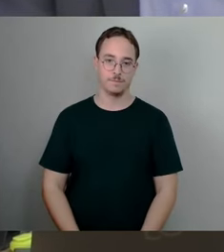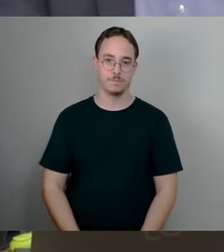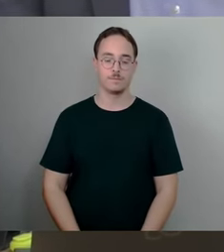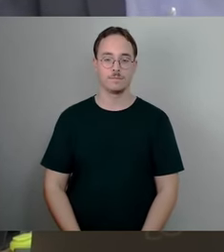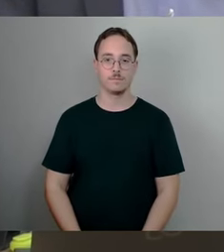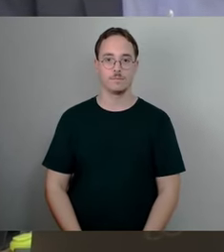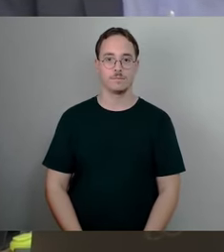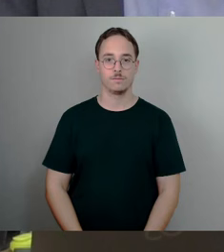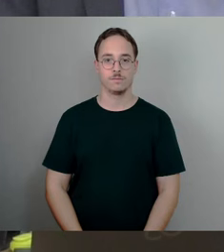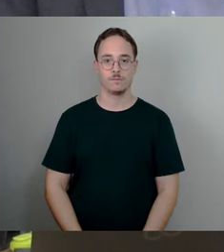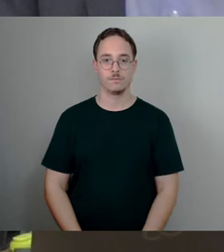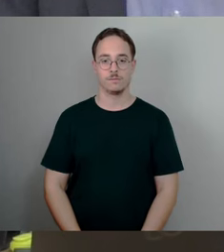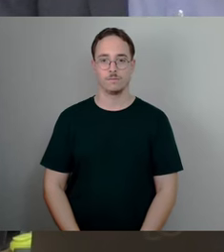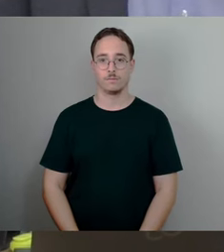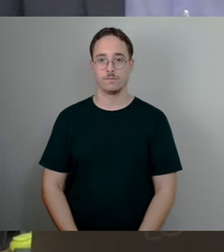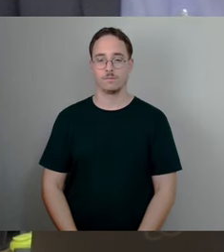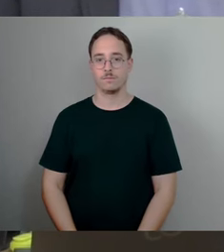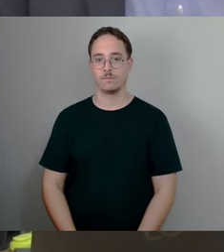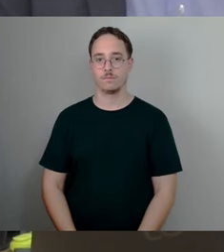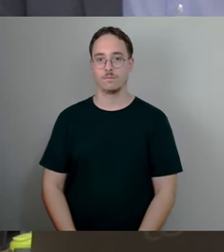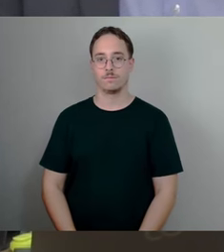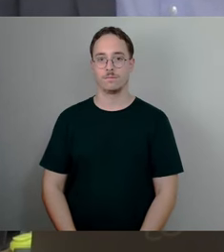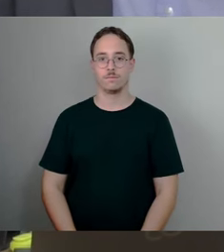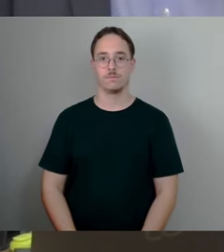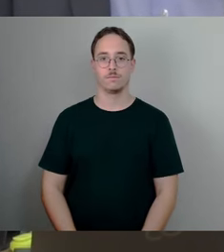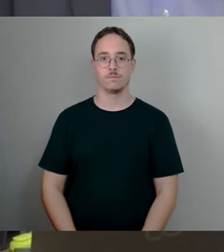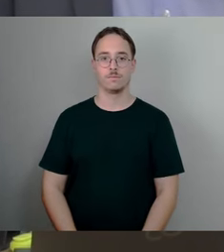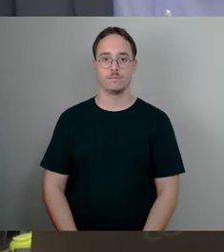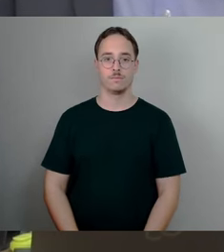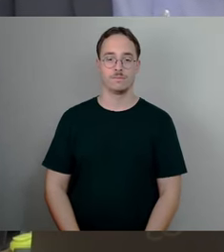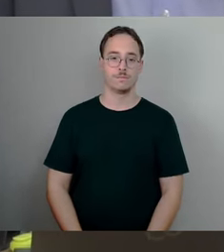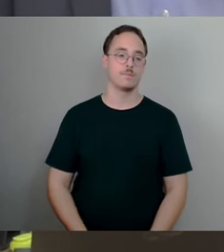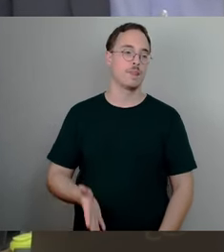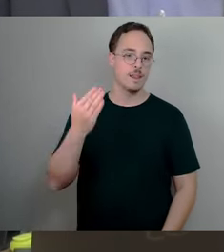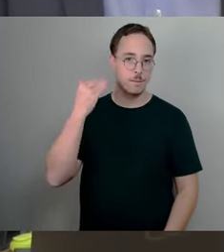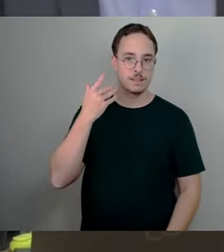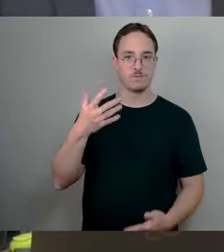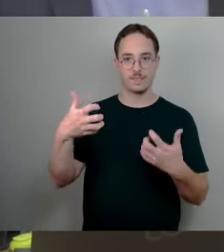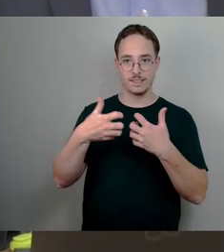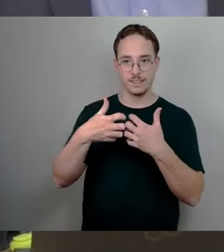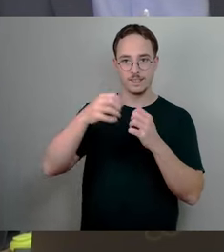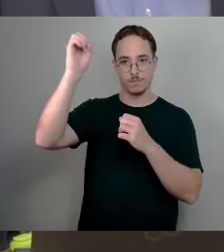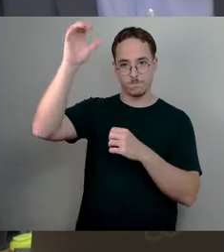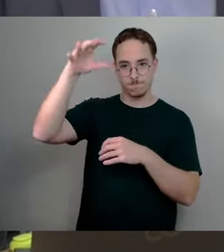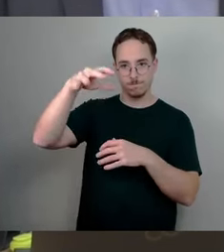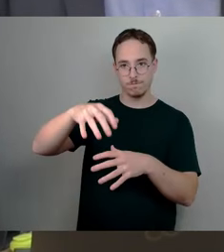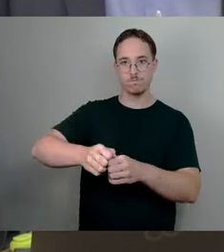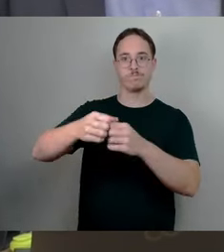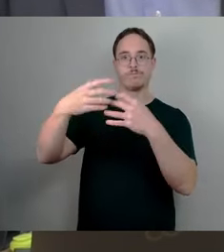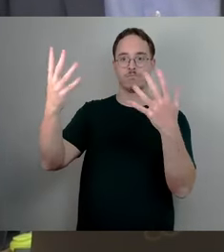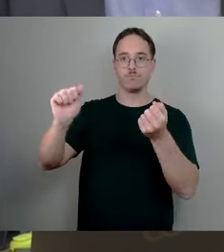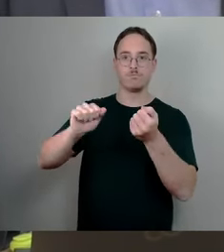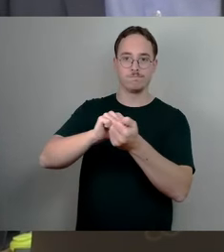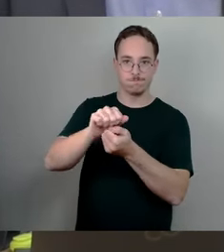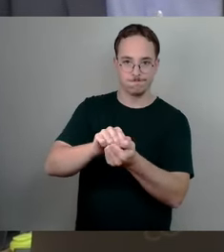wo es um den Wiederaufbau eines kriegzerstörten Objektes gegangen ist. Hier ist eben, wie gesagt,